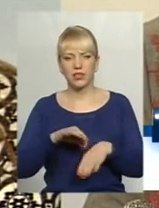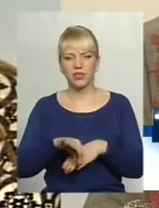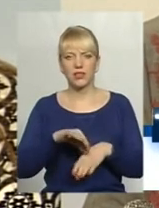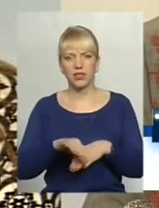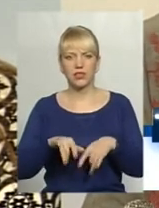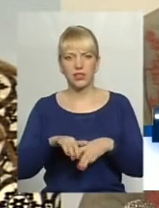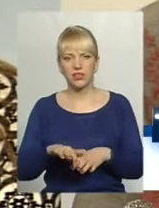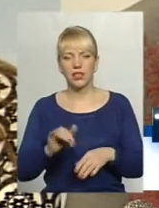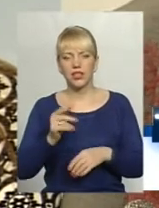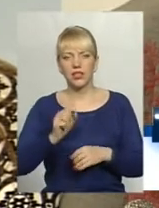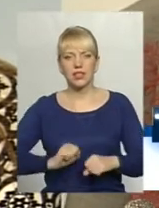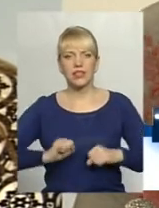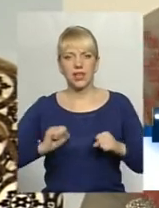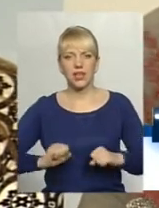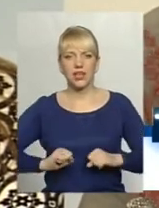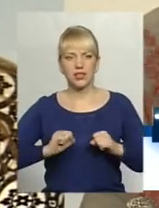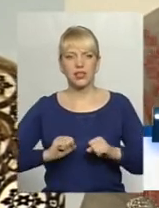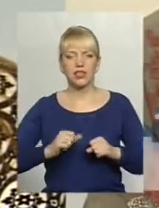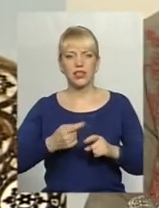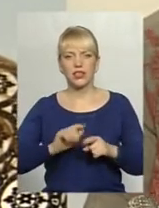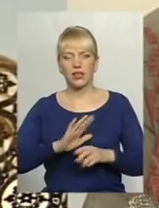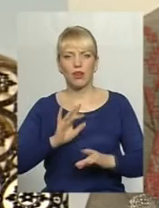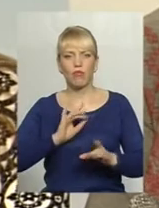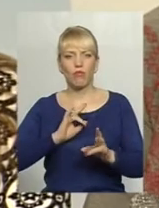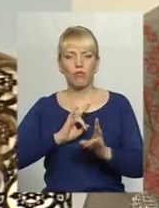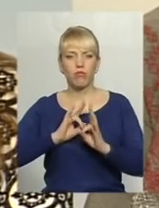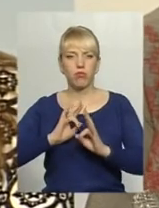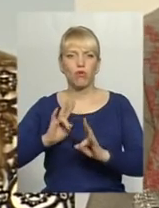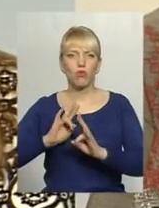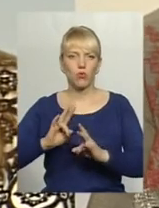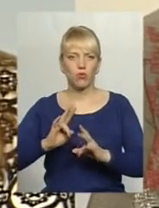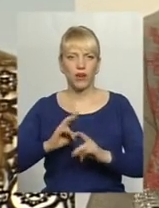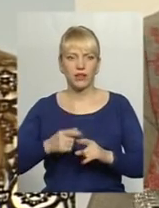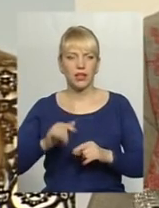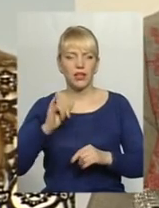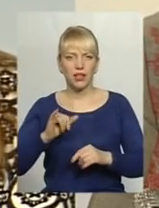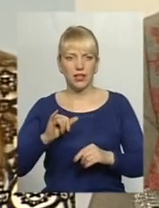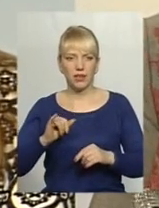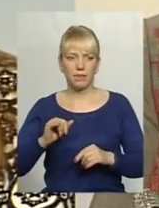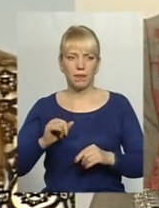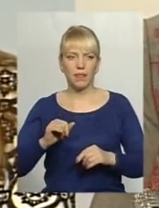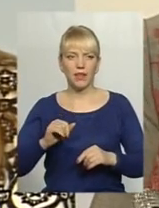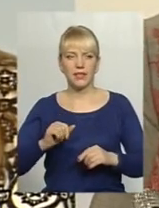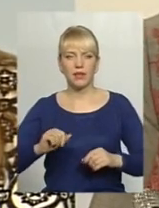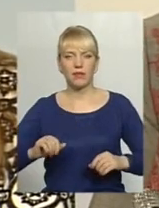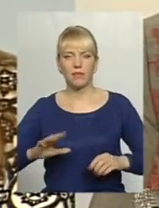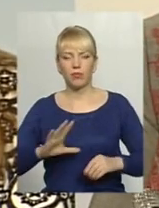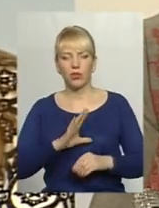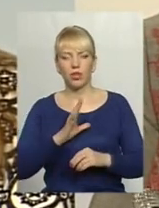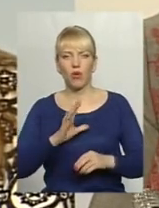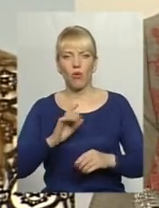дії, і старатися їх не провокувати. Ну, і бути обережними